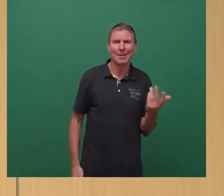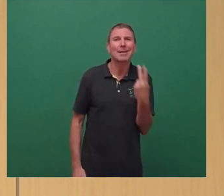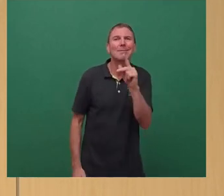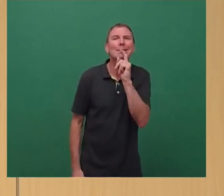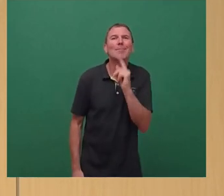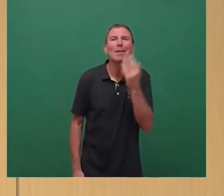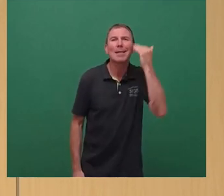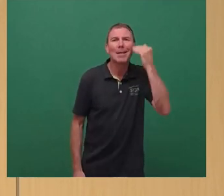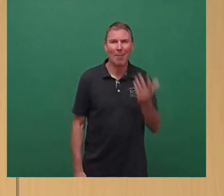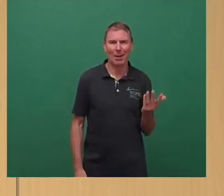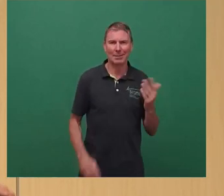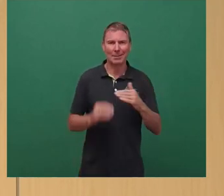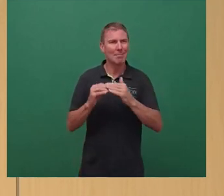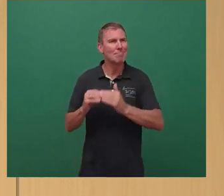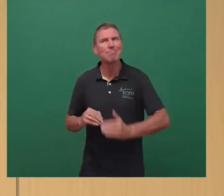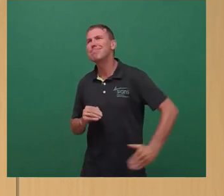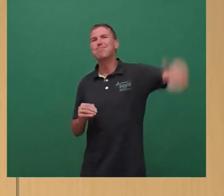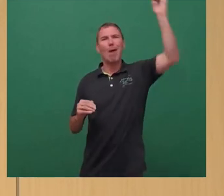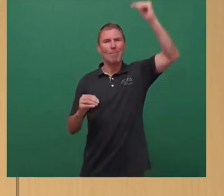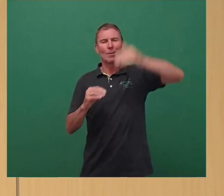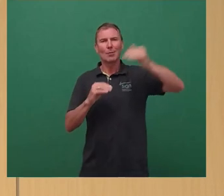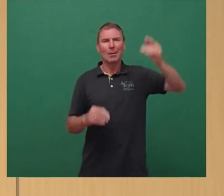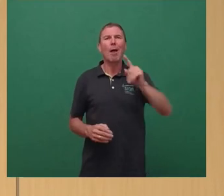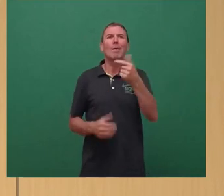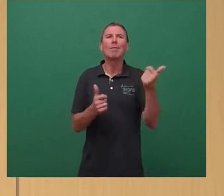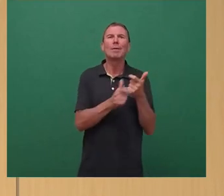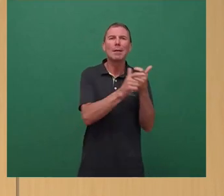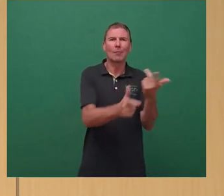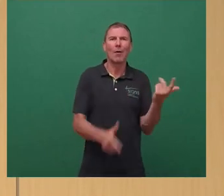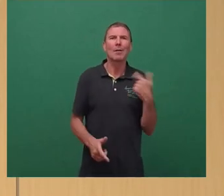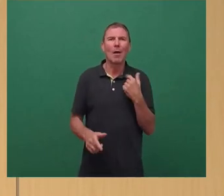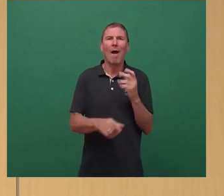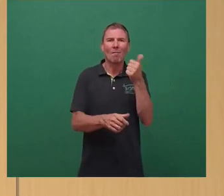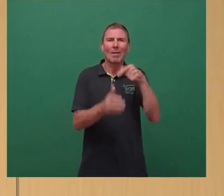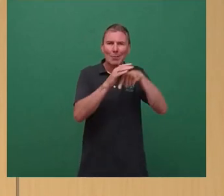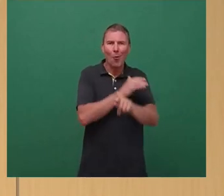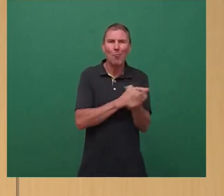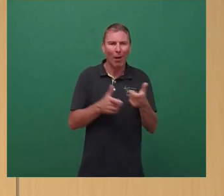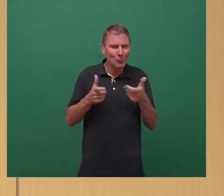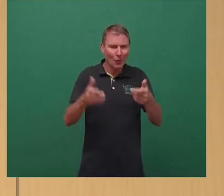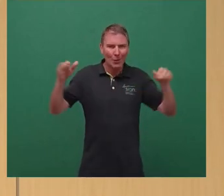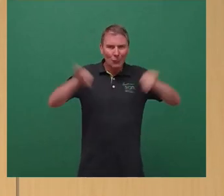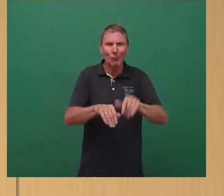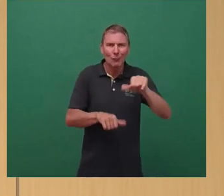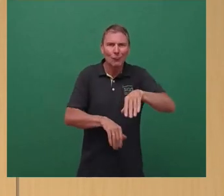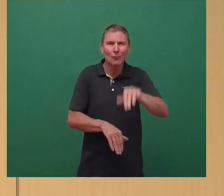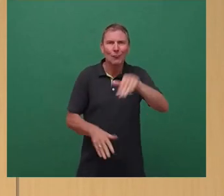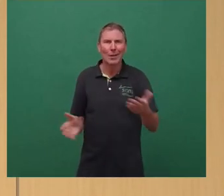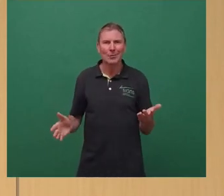Und die Steigerungsraten werden noch viel größer. Aber wie sind wir dann gefahren? Wir hatten schon fast U-Bahn. Und was haben wir im Vergleich von Städten?